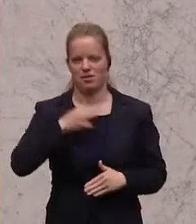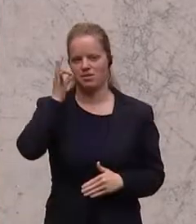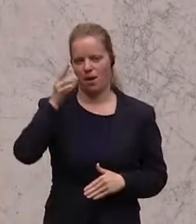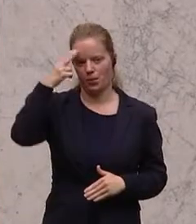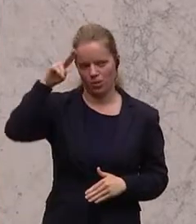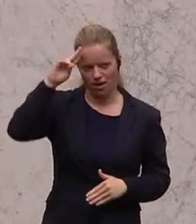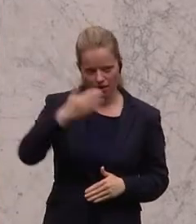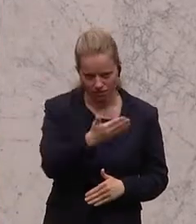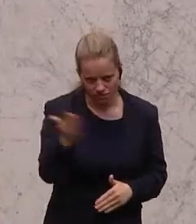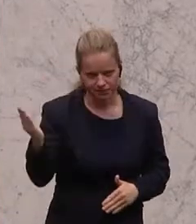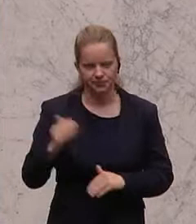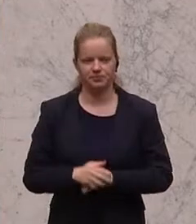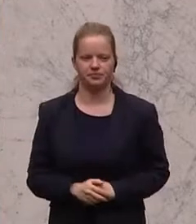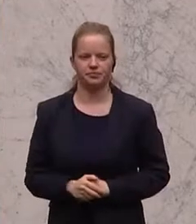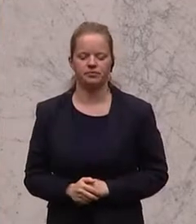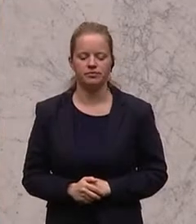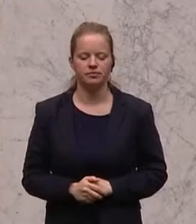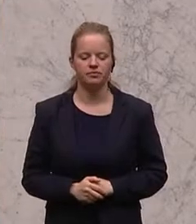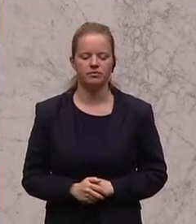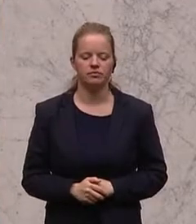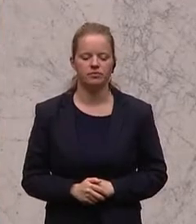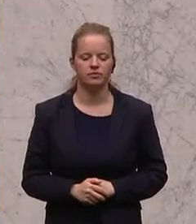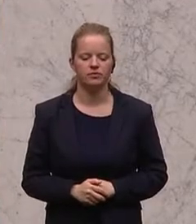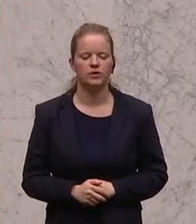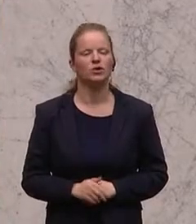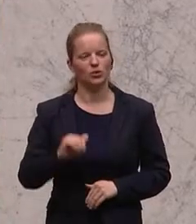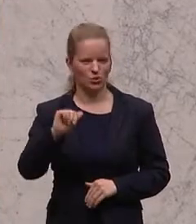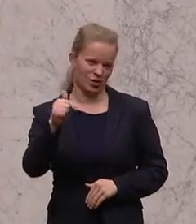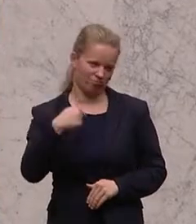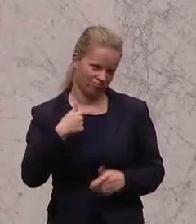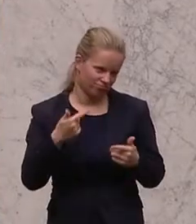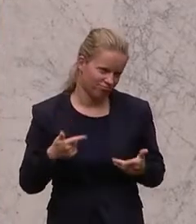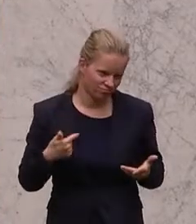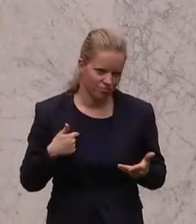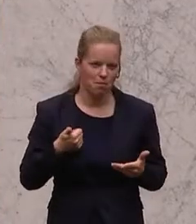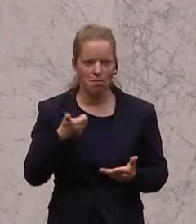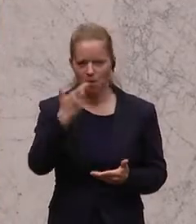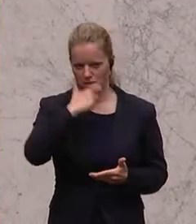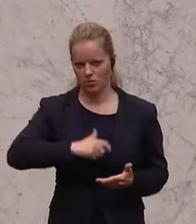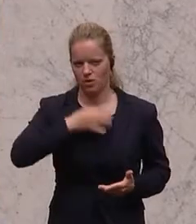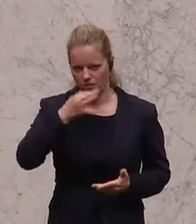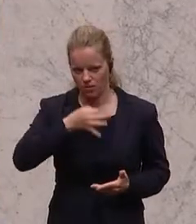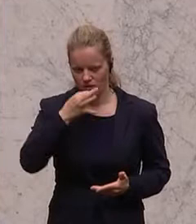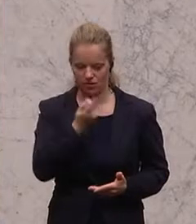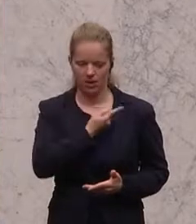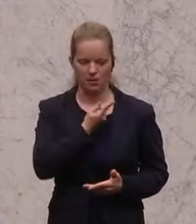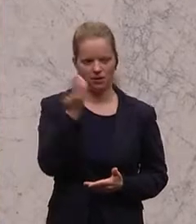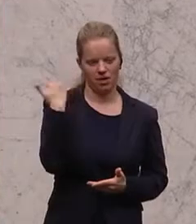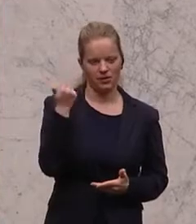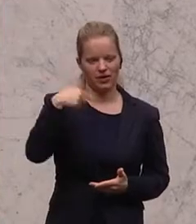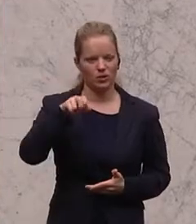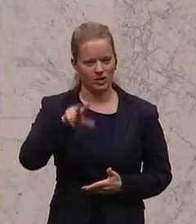Erlauben Sie mir ein paar persönliche Worte. Als ich 2013 in den Nationalrat